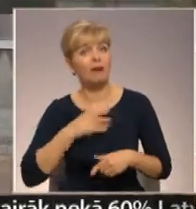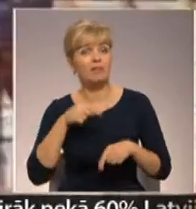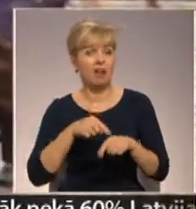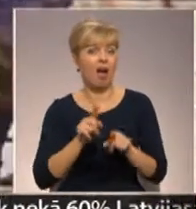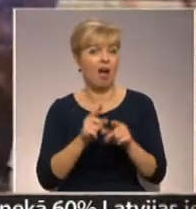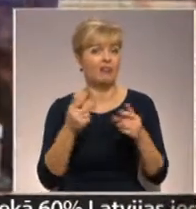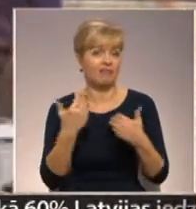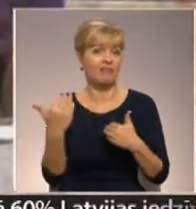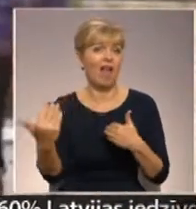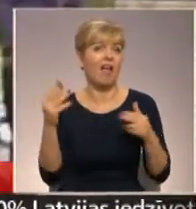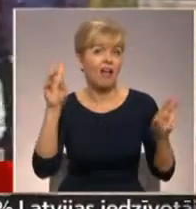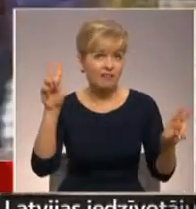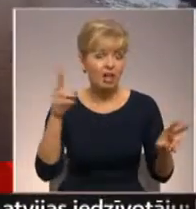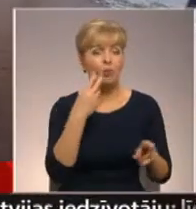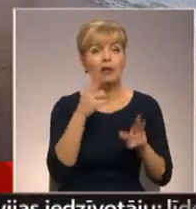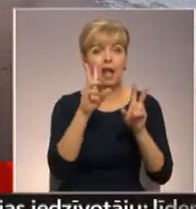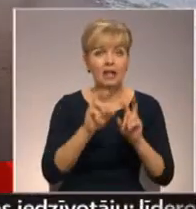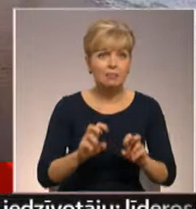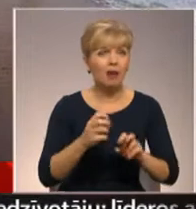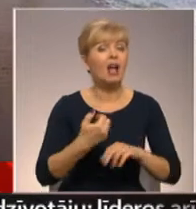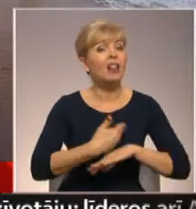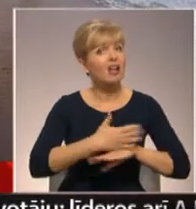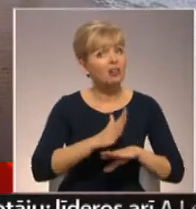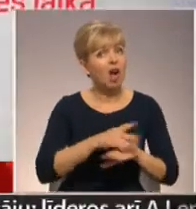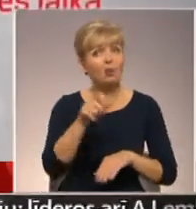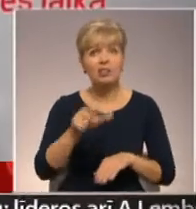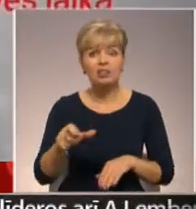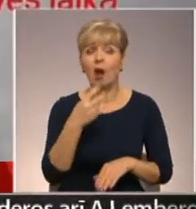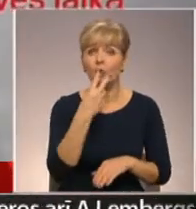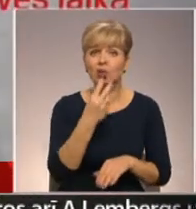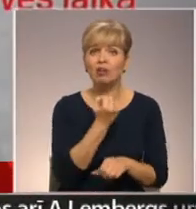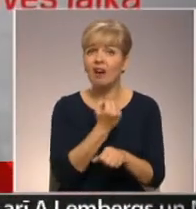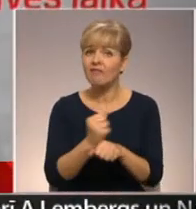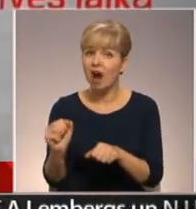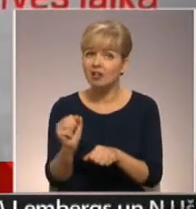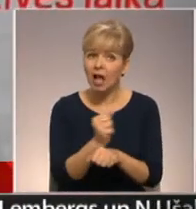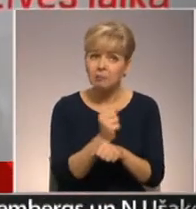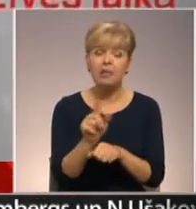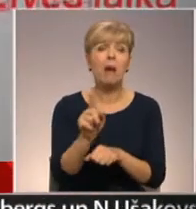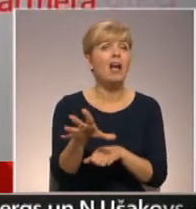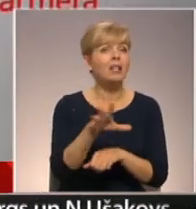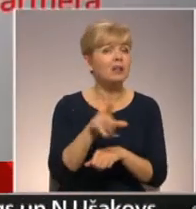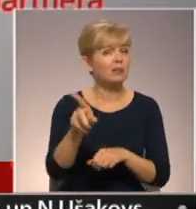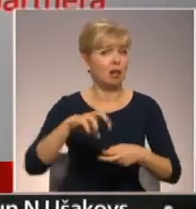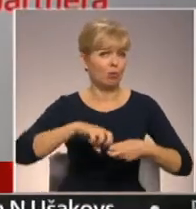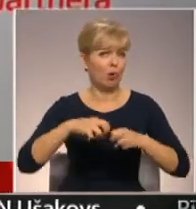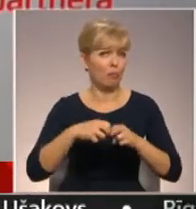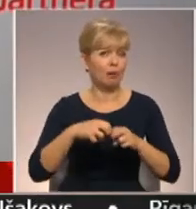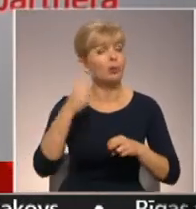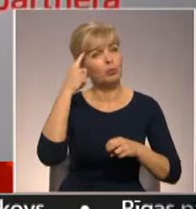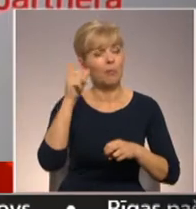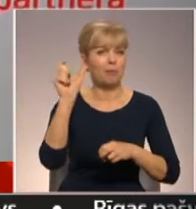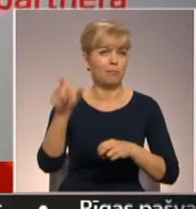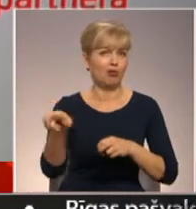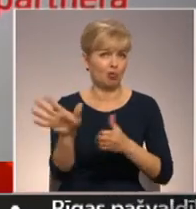cilvēku uzskat, ka vardarbība ir ģimenes problēma un ģimene pati ar to tiks galā. Un to pierādīja arī pagājušā mēnesī Vērmanis dārzā